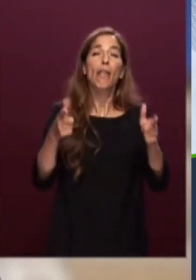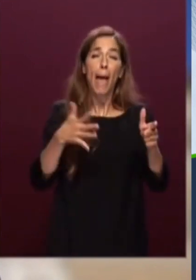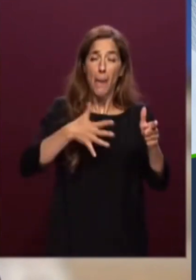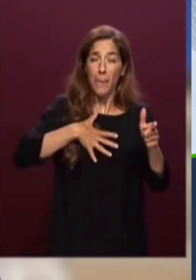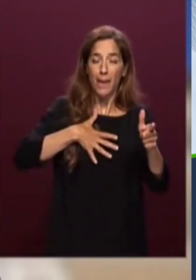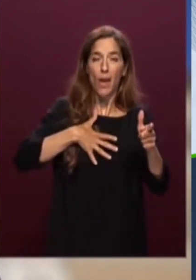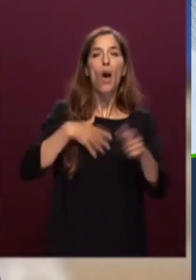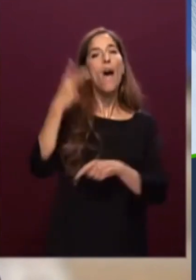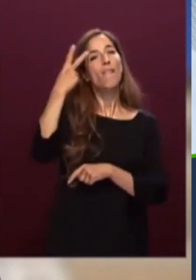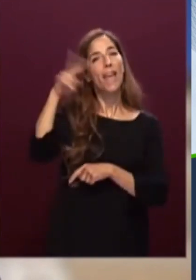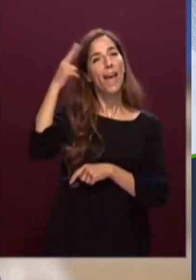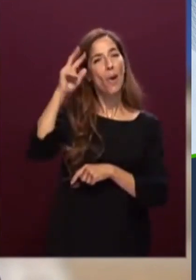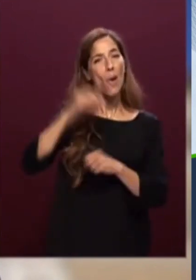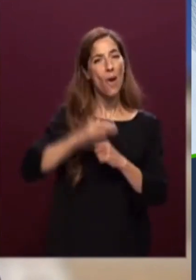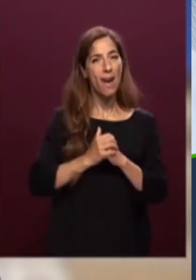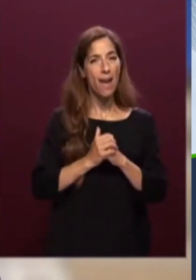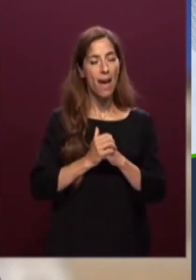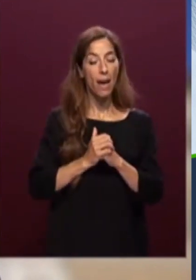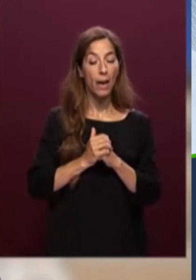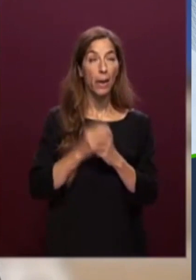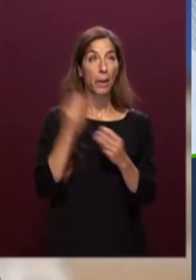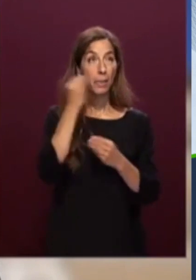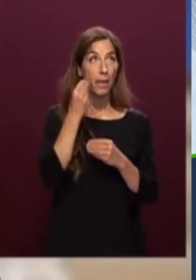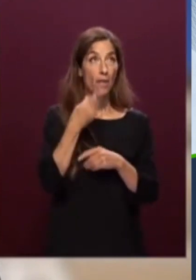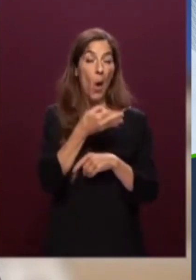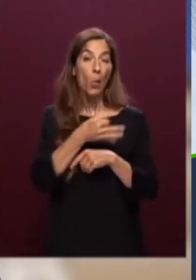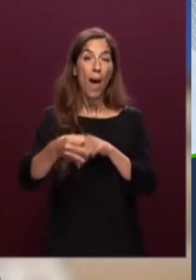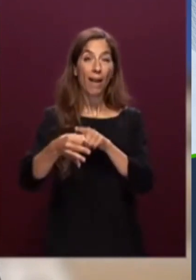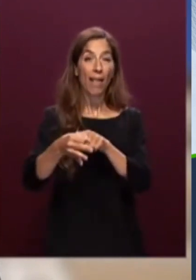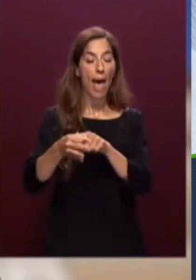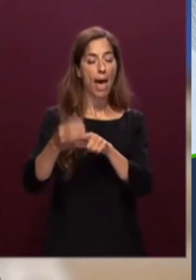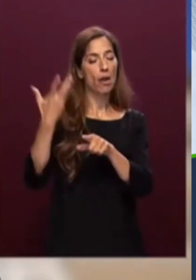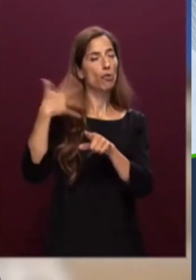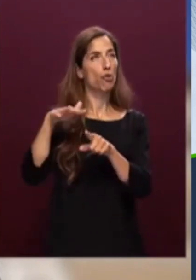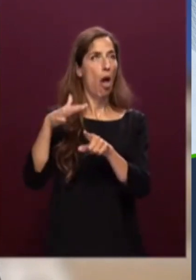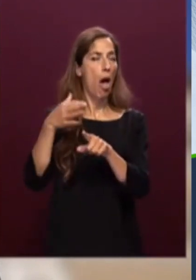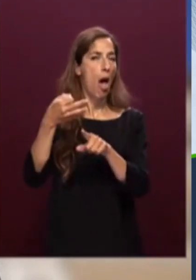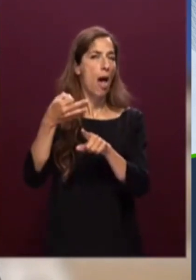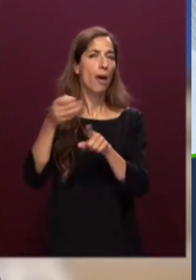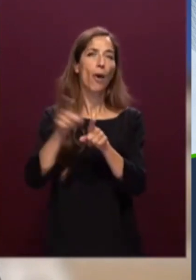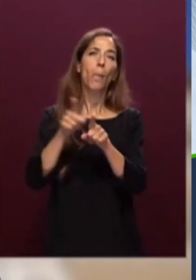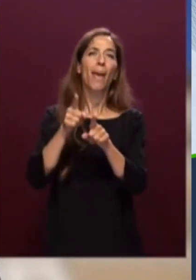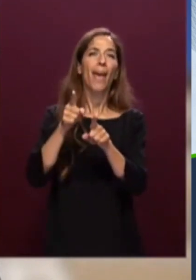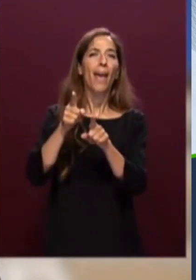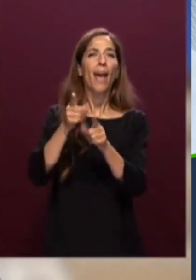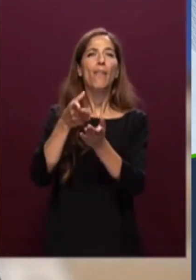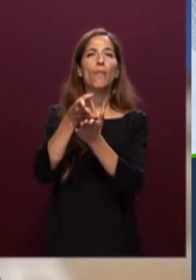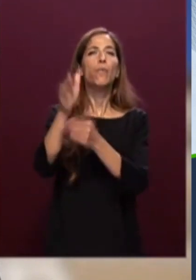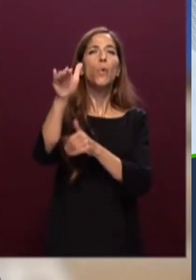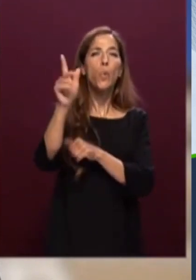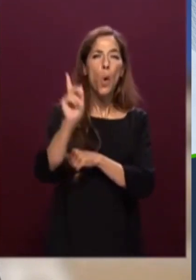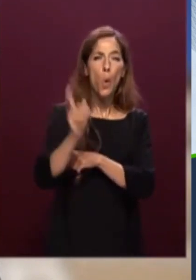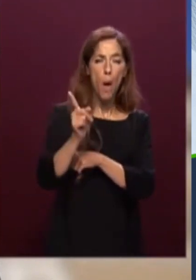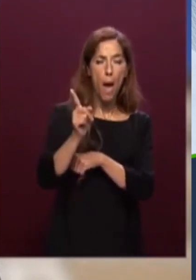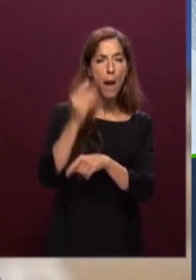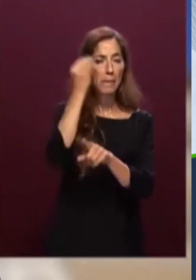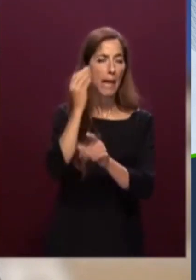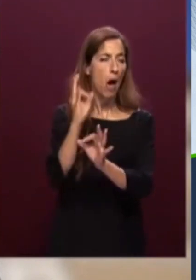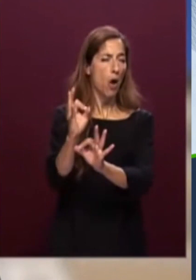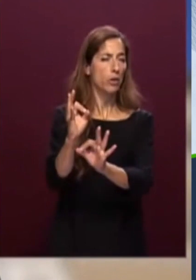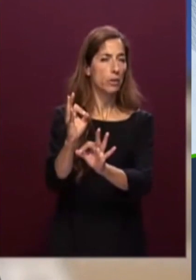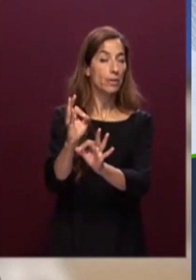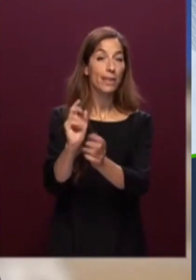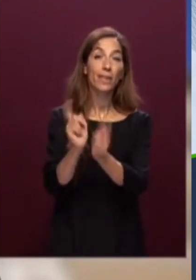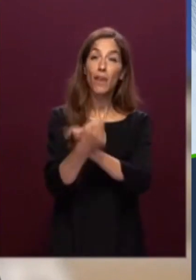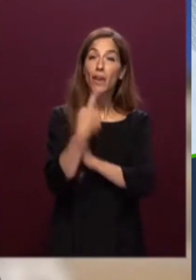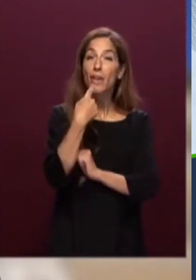quartieri in cui il destino sembrava segnato già in partenza e posso dirvi per certo che è quando si smette di credere